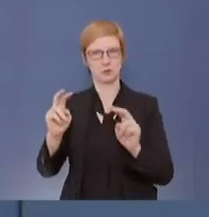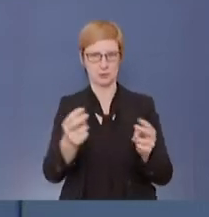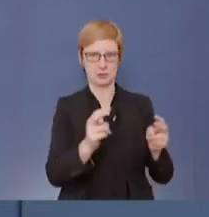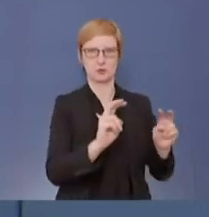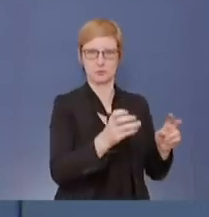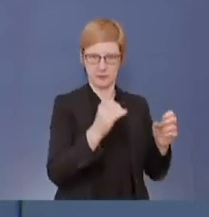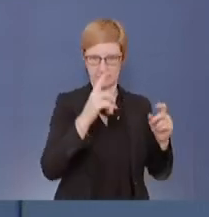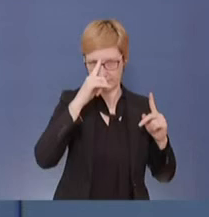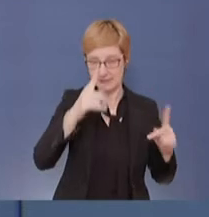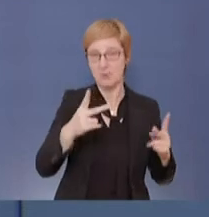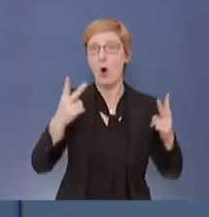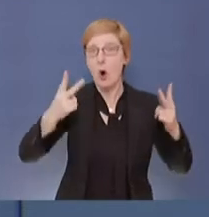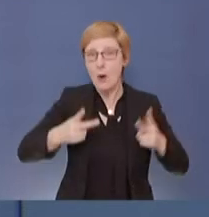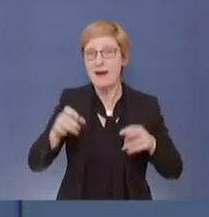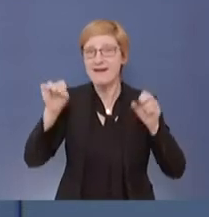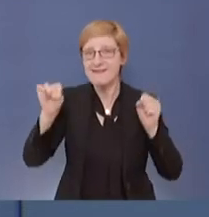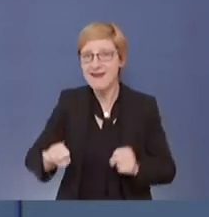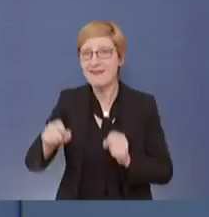rechtlich nicht bewerten.